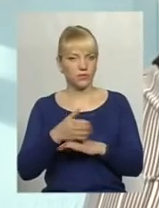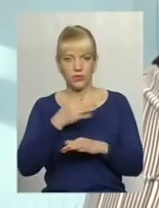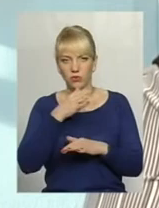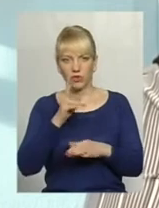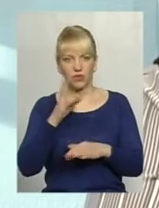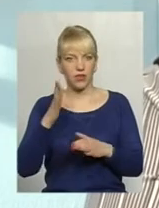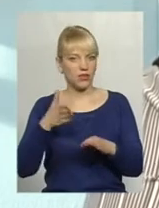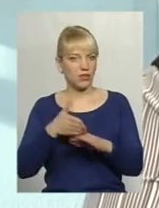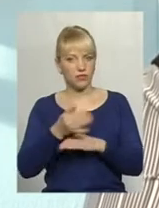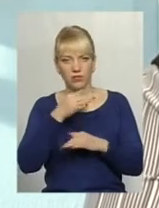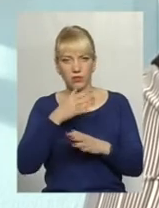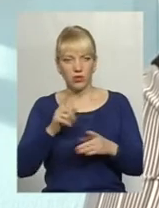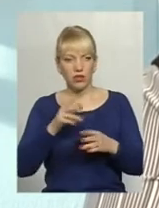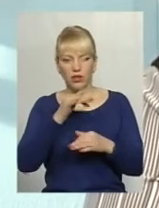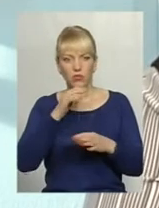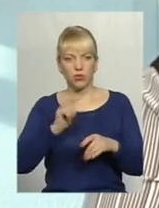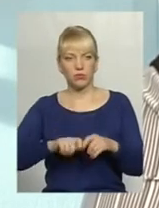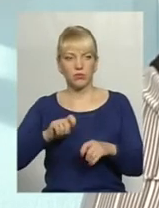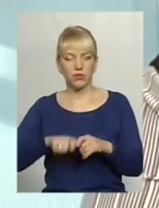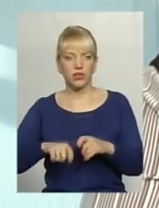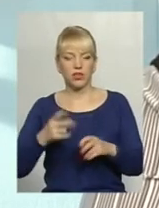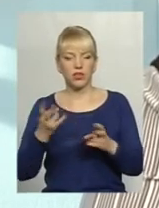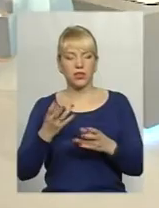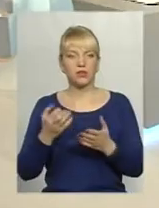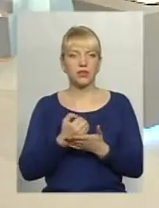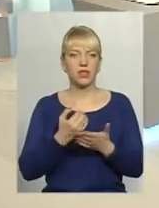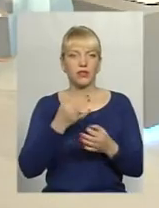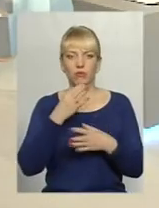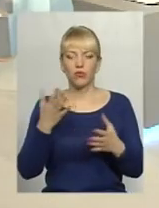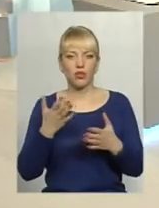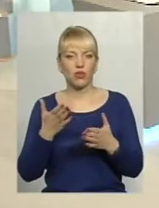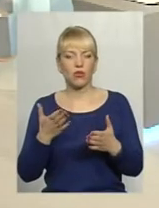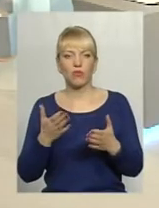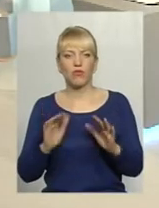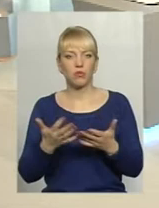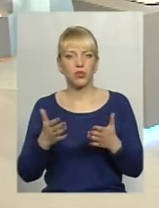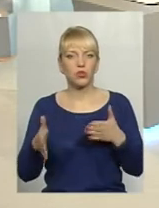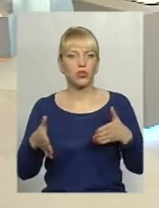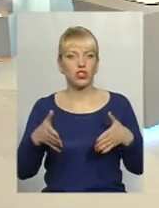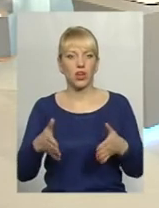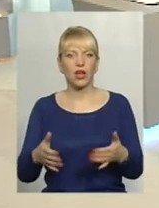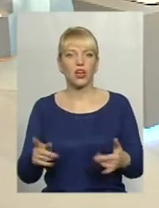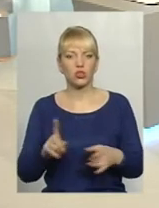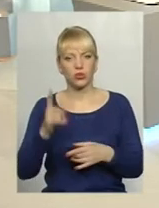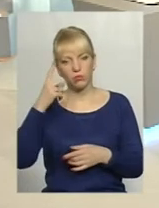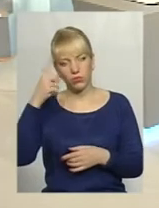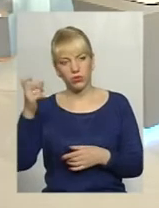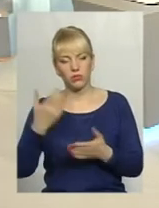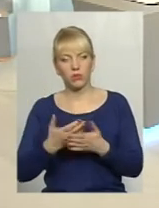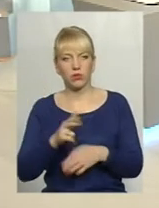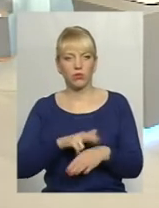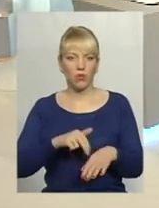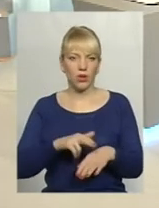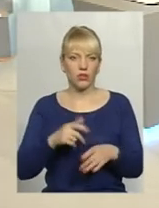в кожне помешкання не зайдеш і не перевіриш. Треба знайти в будь-якому випадку шляхи для того, щоб повідомити, хоча б там поліцію чи